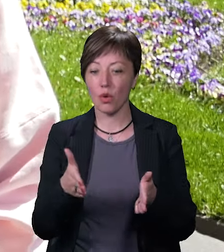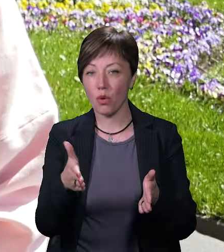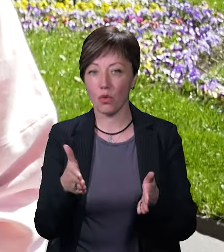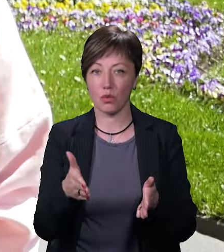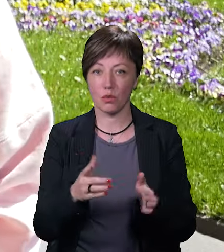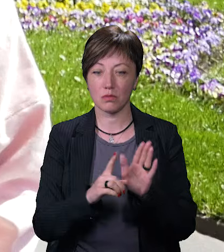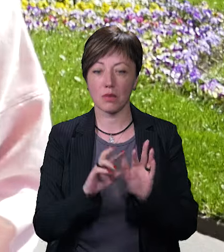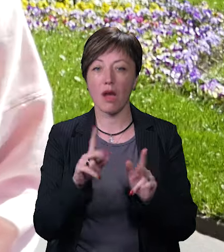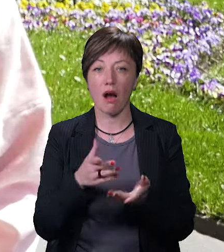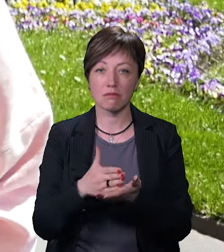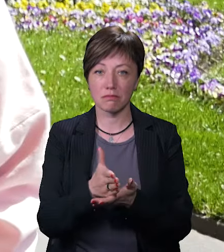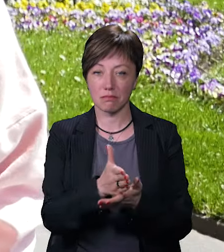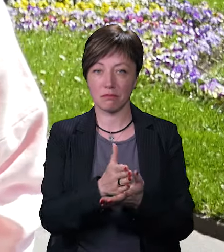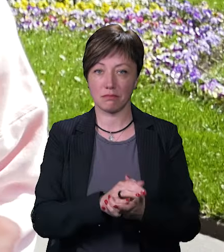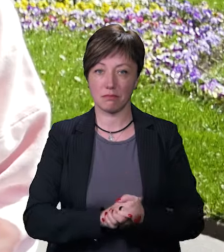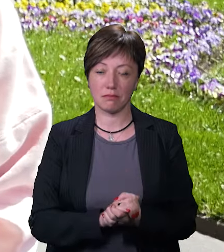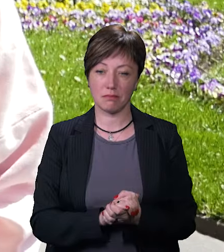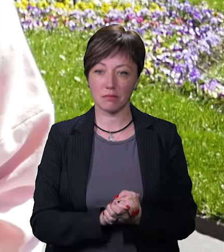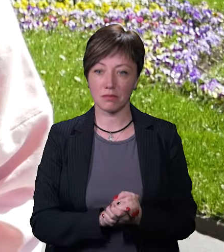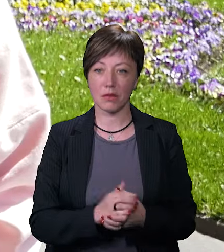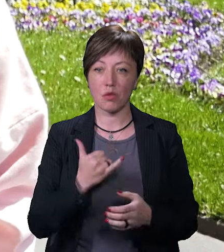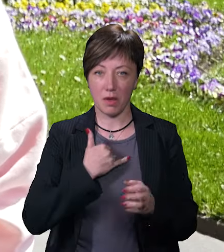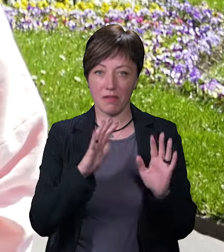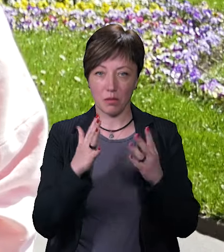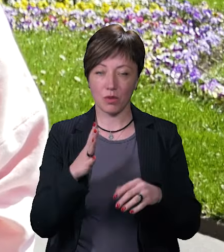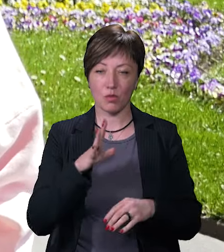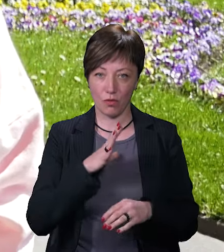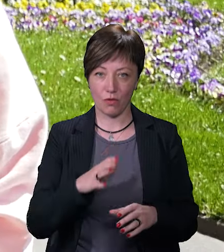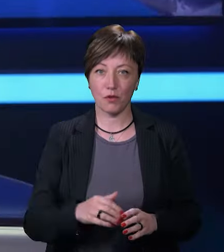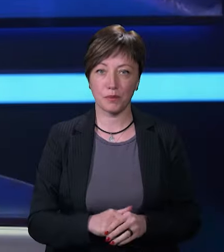проїзд. В мене такий випадок був.